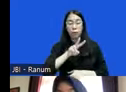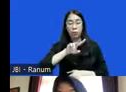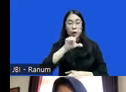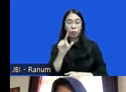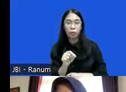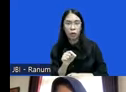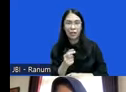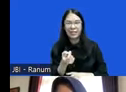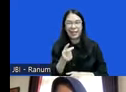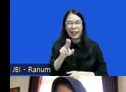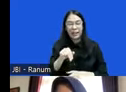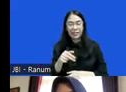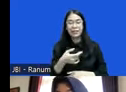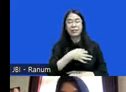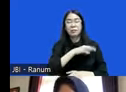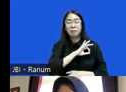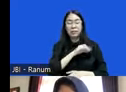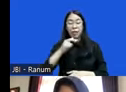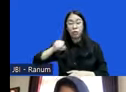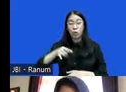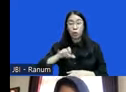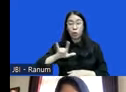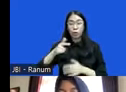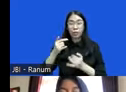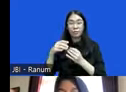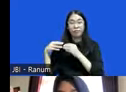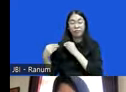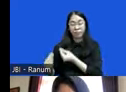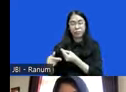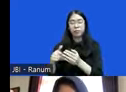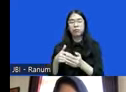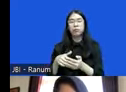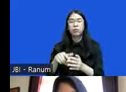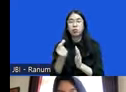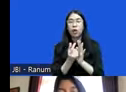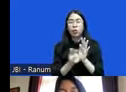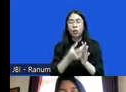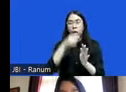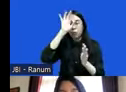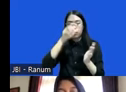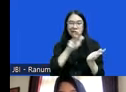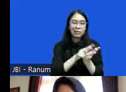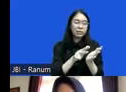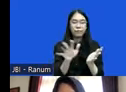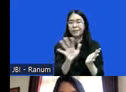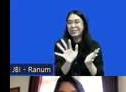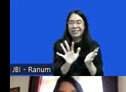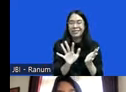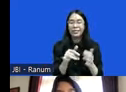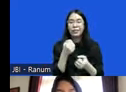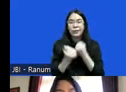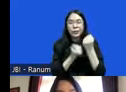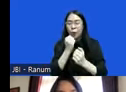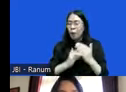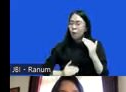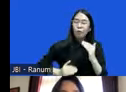hampir berakhirnya Presiden Jokowi ini tiba-tiba Undang-Undang Polri disahkan nah jangan sampai seperti itu nah dengan kekuatan yang penuh gitu ya